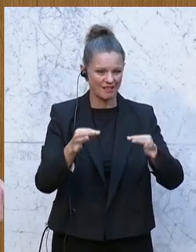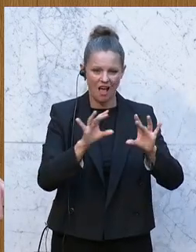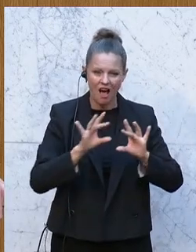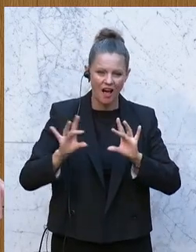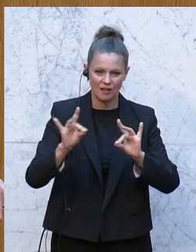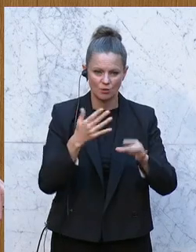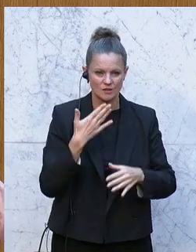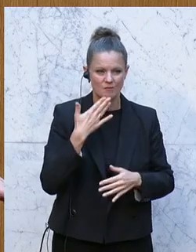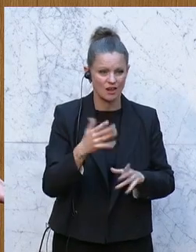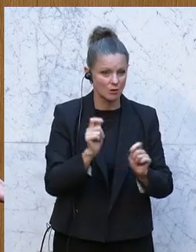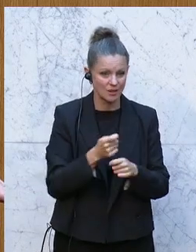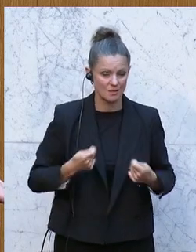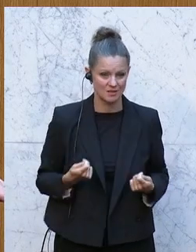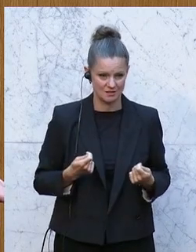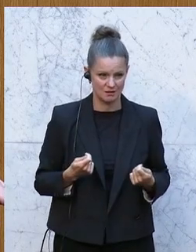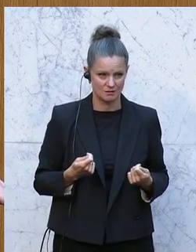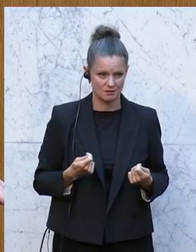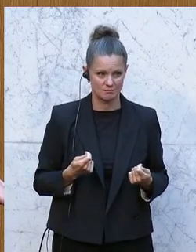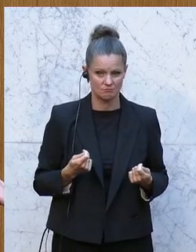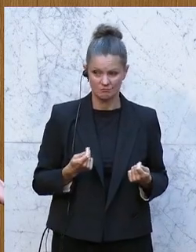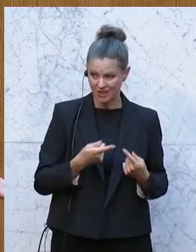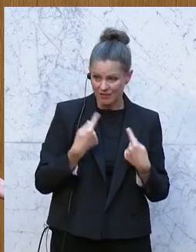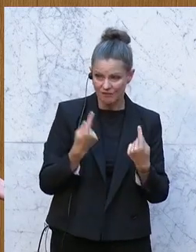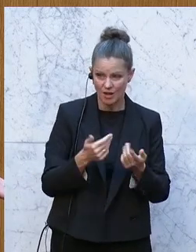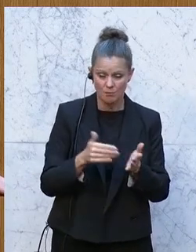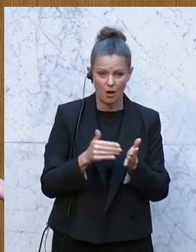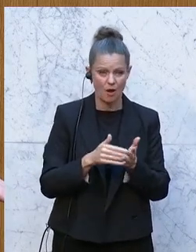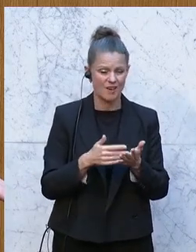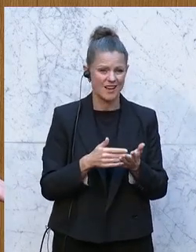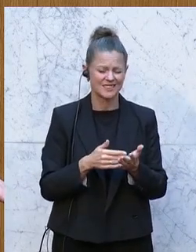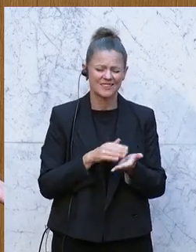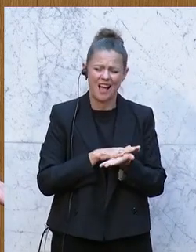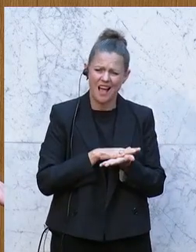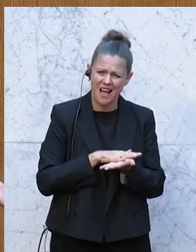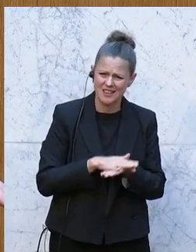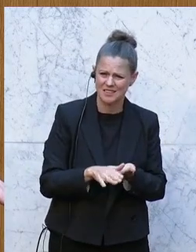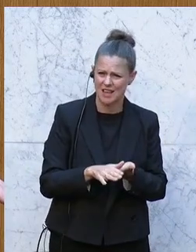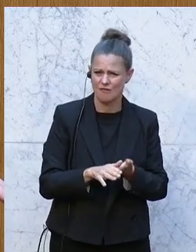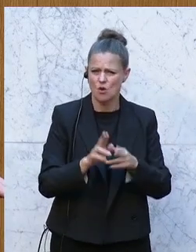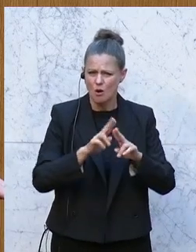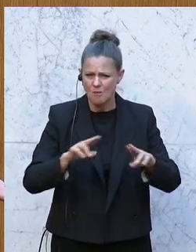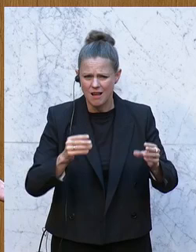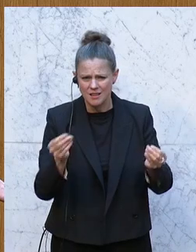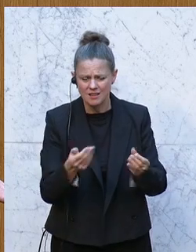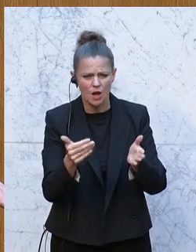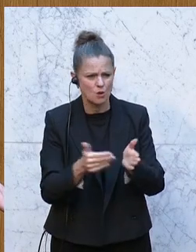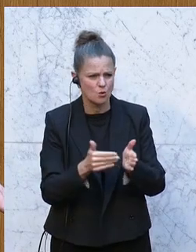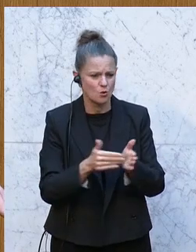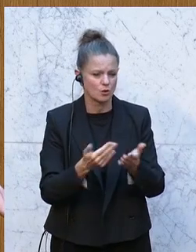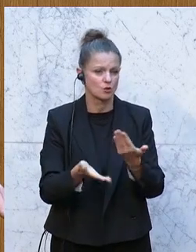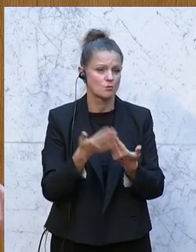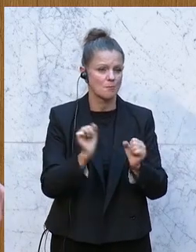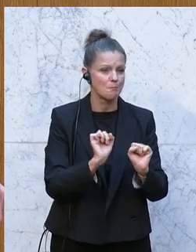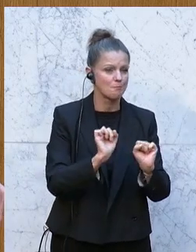Und alles, was wir eigentlich bräuchten, wären stinknormale Notwendigkeiten zum Thema Prävention